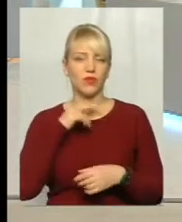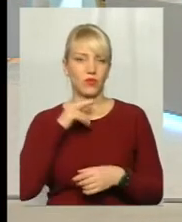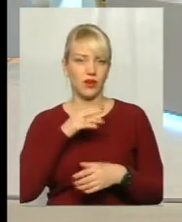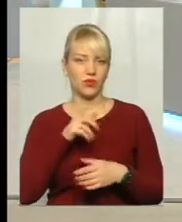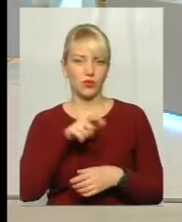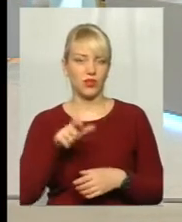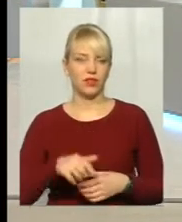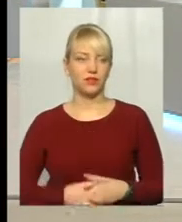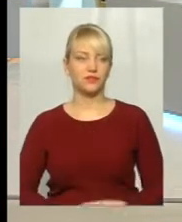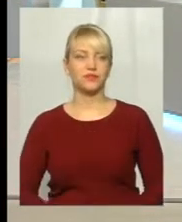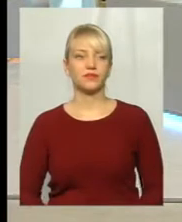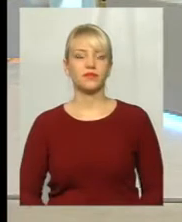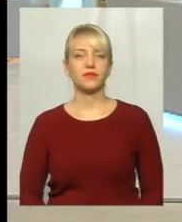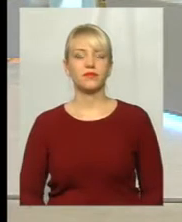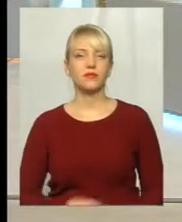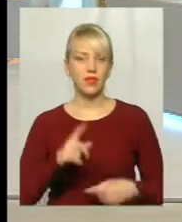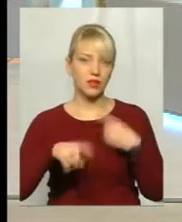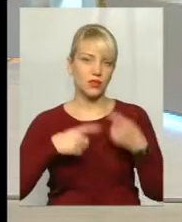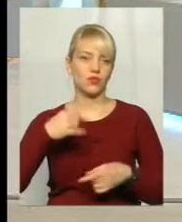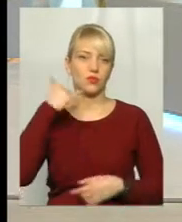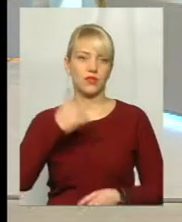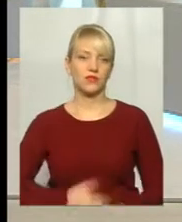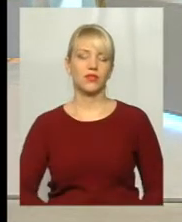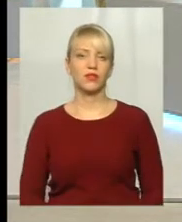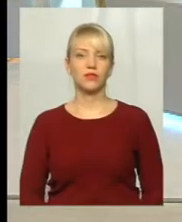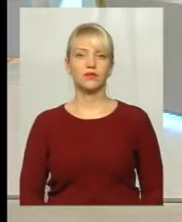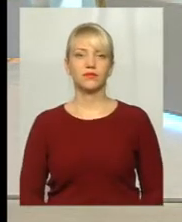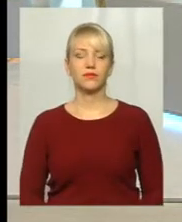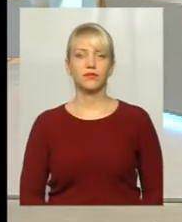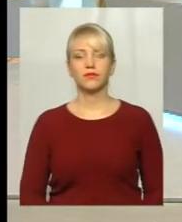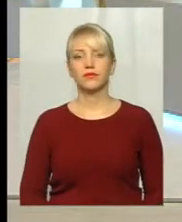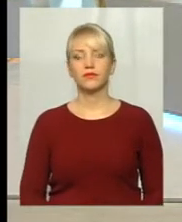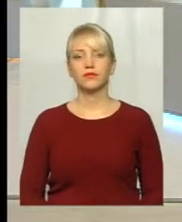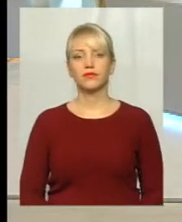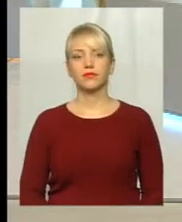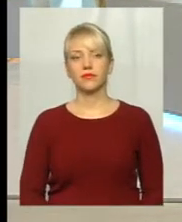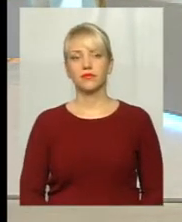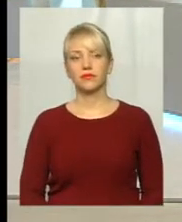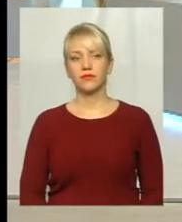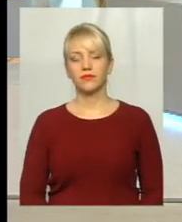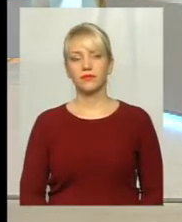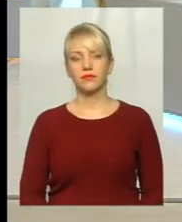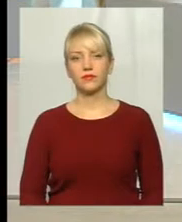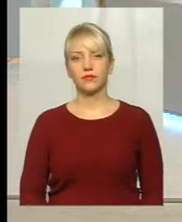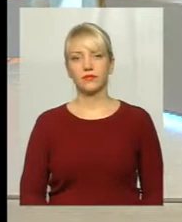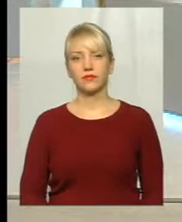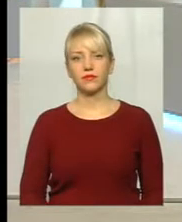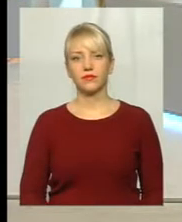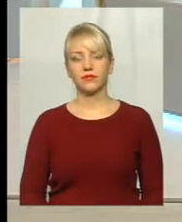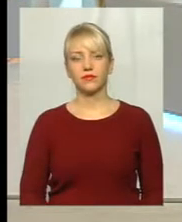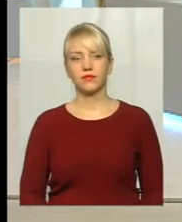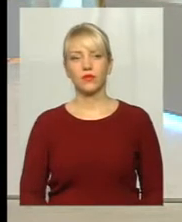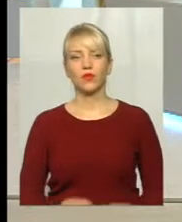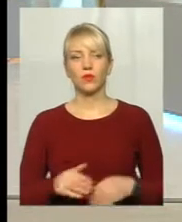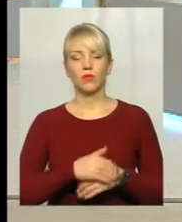на жаль. Дякую. В нас є ще один глядач, давайте послухаємо, що він нам скаже. Добрий вечір, ви в ефірі. Добрый